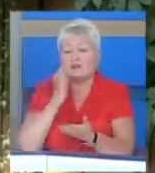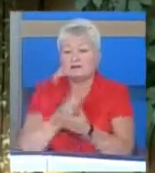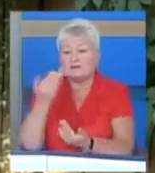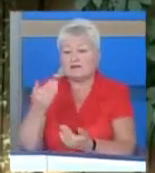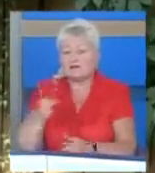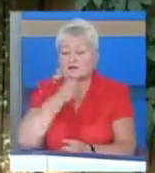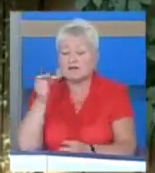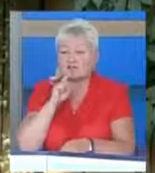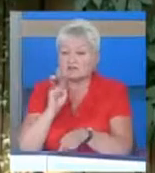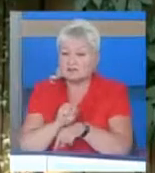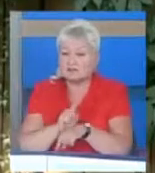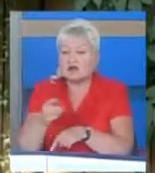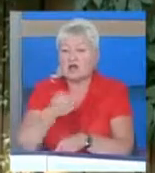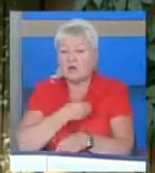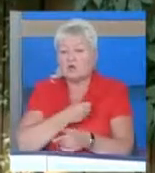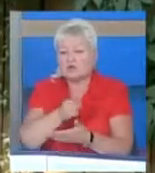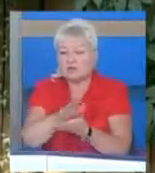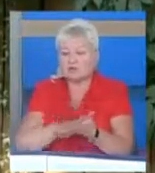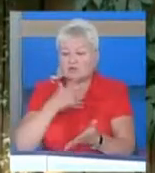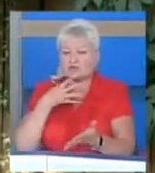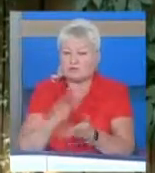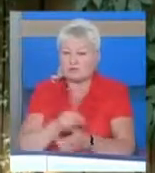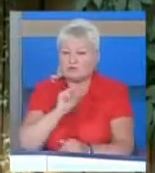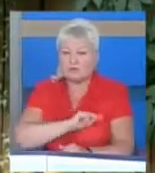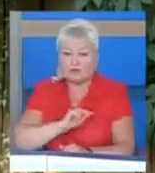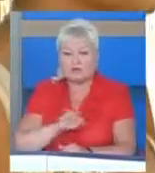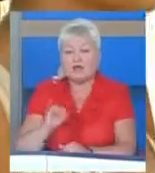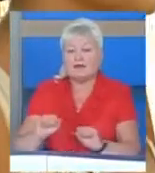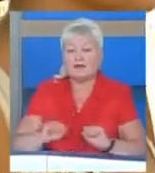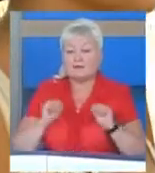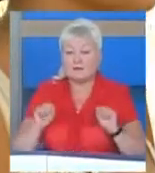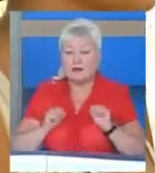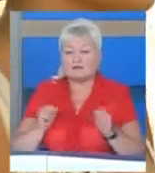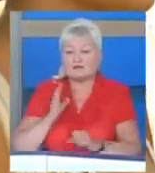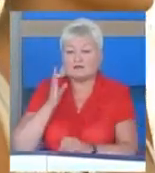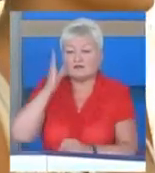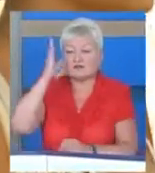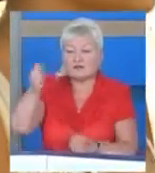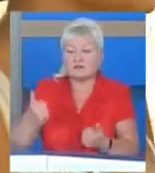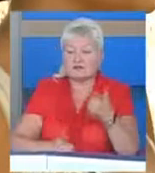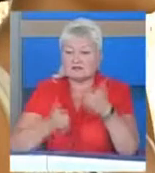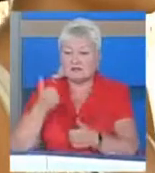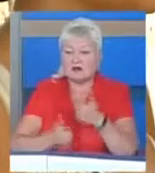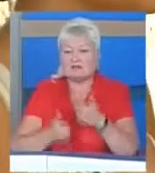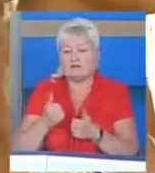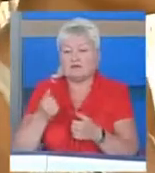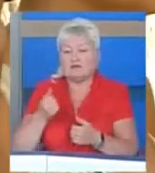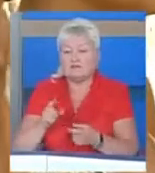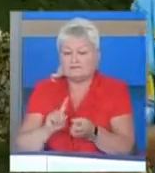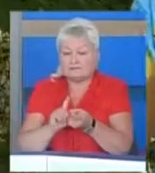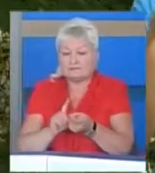Соломія хоче продовжувати свою кар'єру. І намагатиметься на наступних змаганнях компенсувати свою поразку.